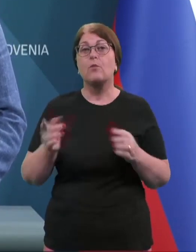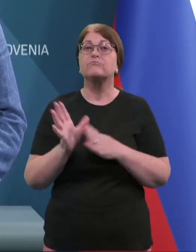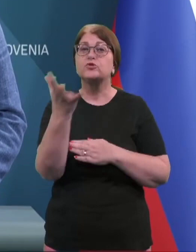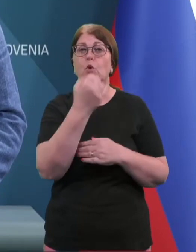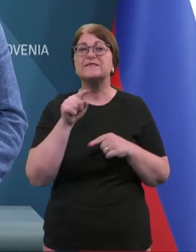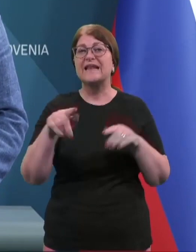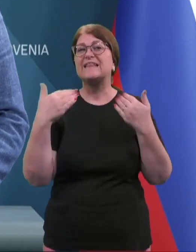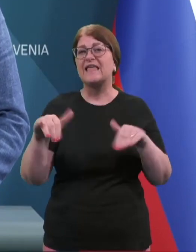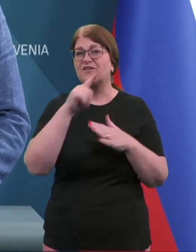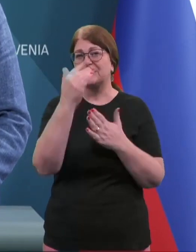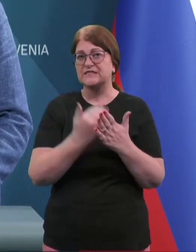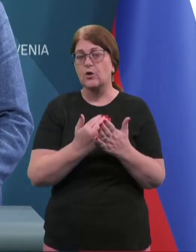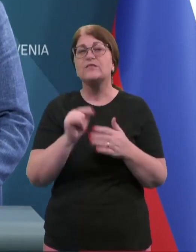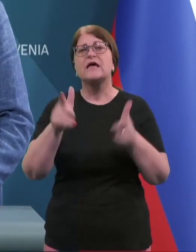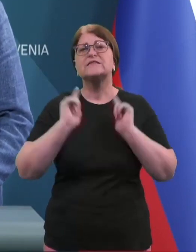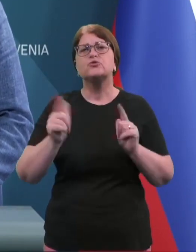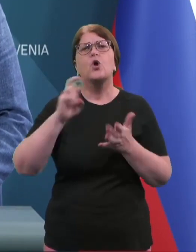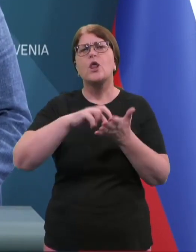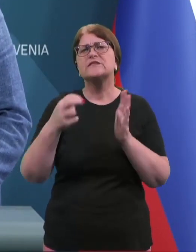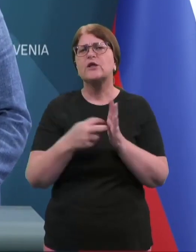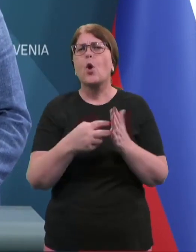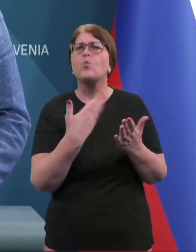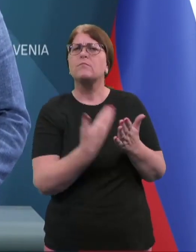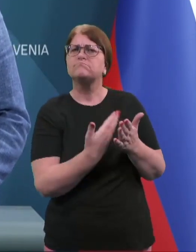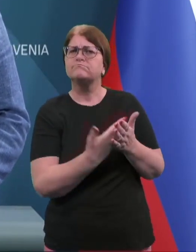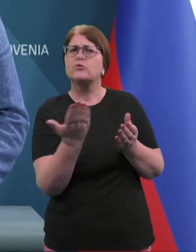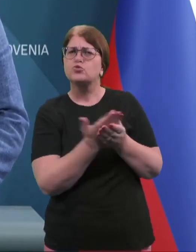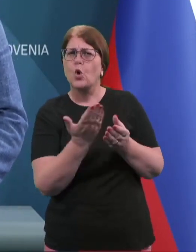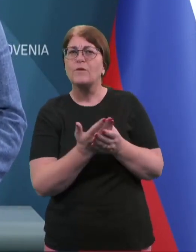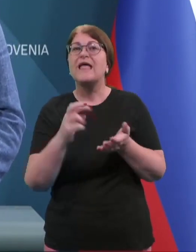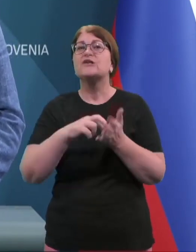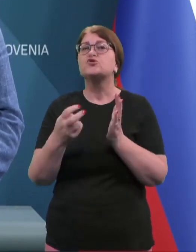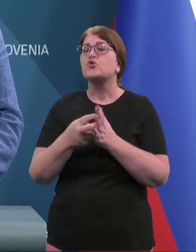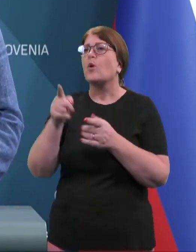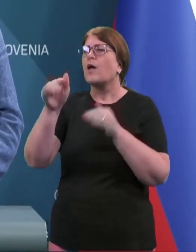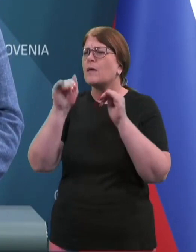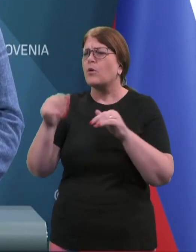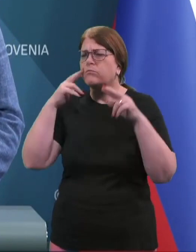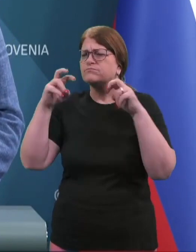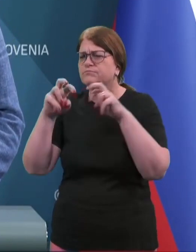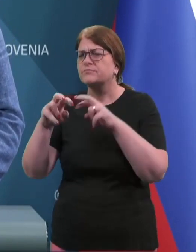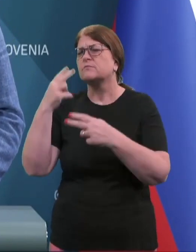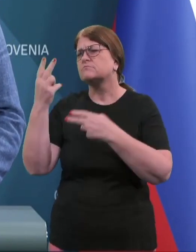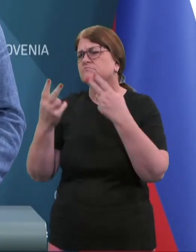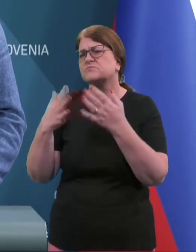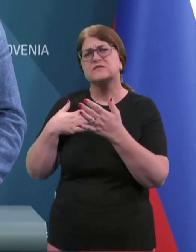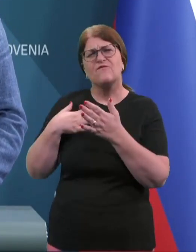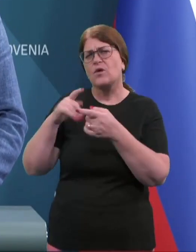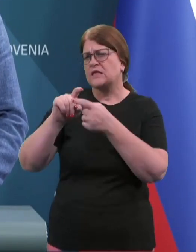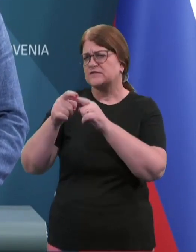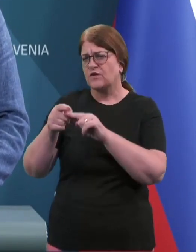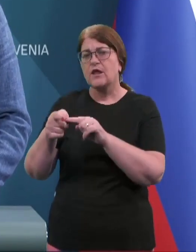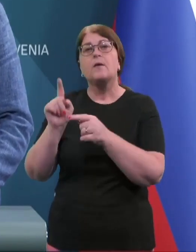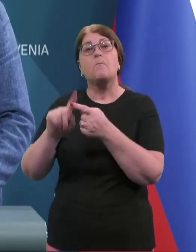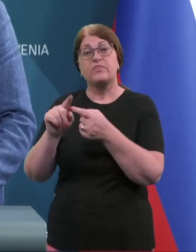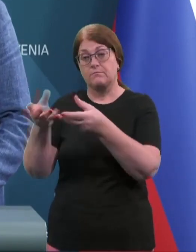zakona je ta, da smo čakali strokovne podlage, se pravi stroko, ki je morala upraviti svoje, na